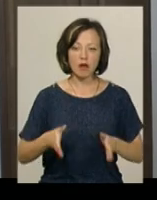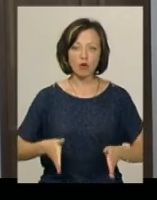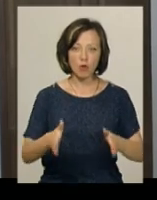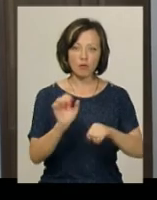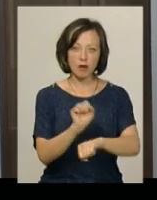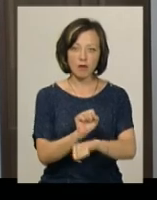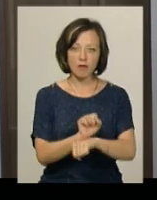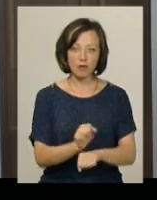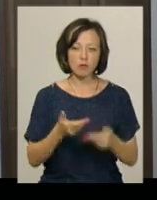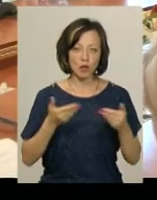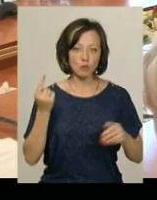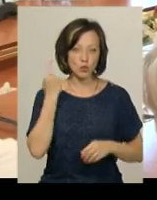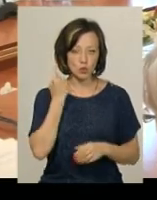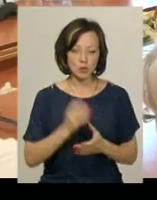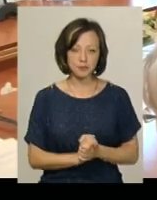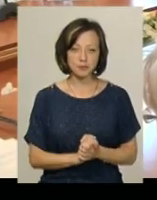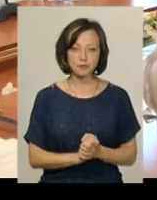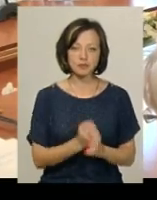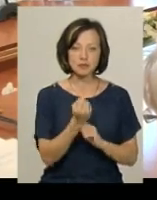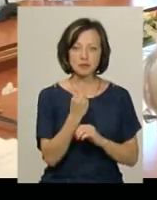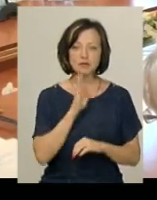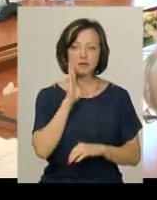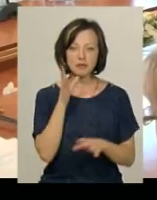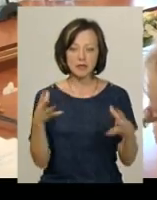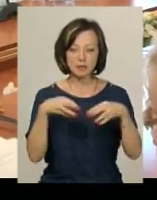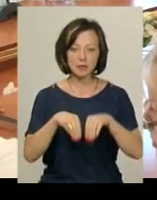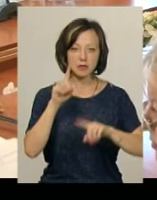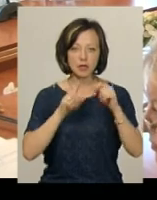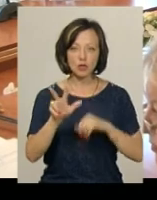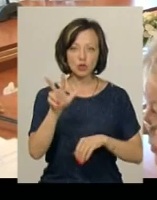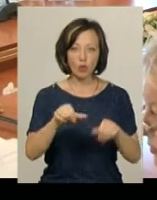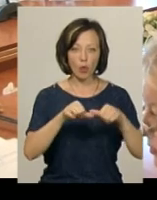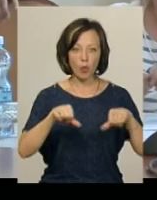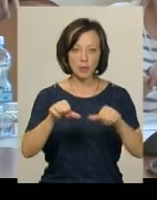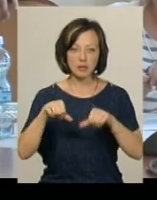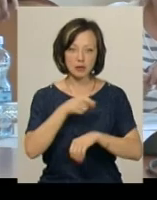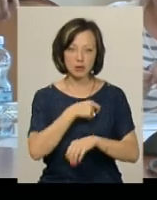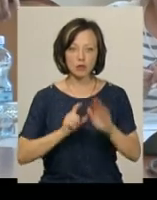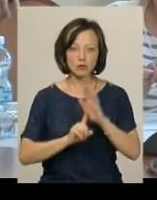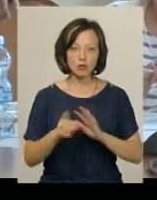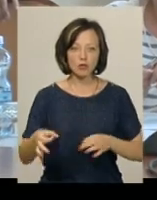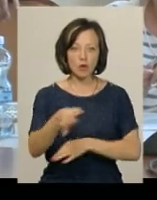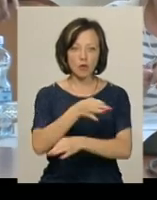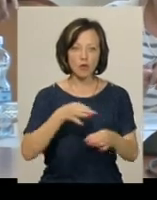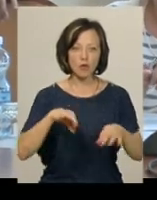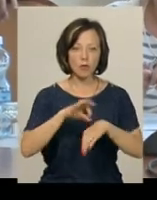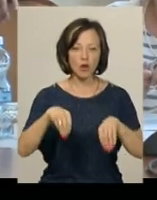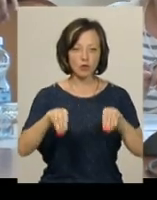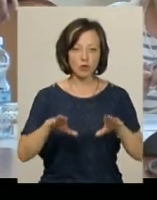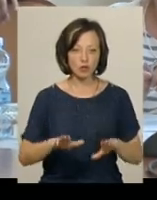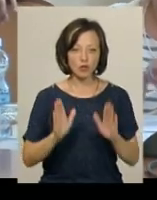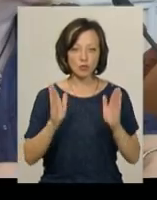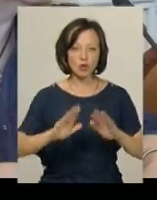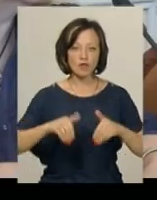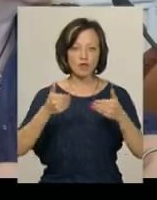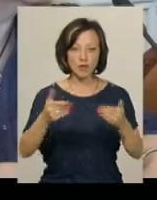перекривати, щоб нас почули. З 11-ї ранку на спільному засіданні трьох депутатських комісій розпочалося обговорення проєкту рішення, яке